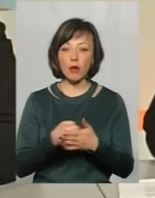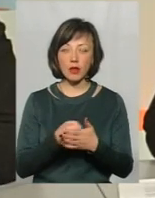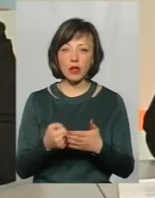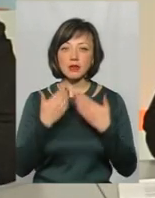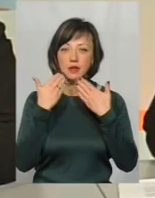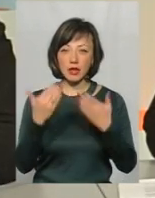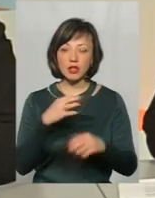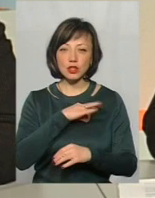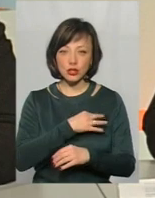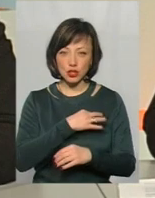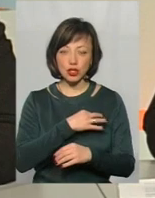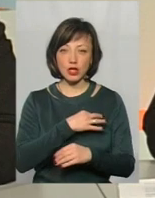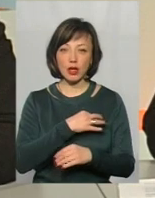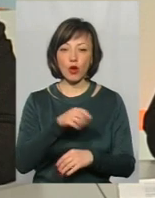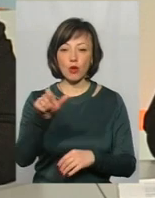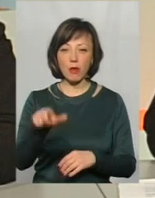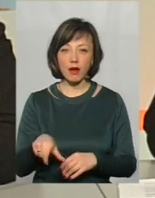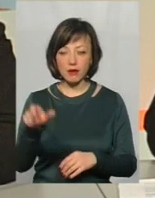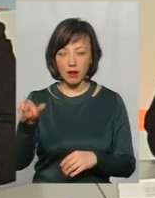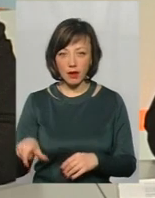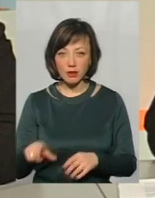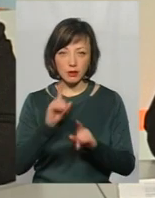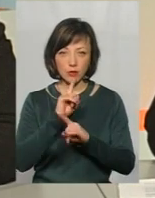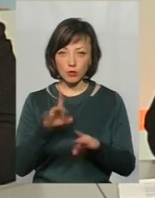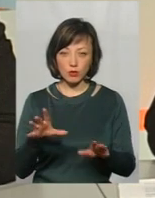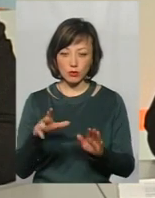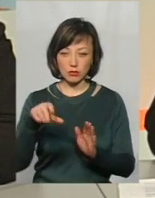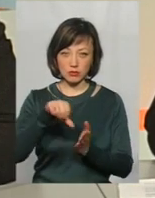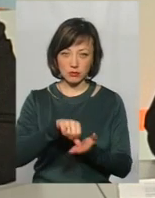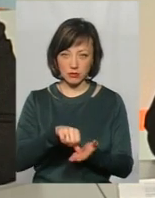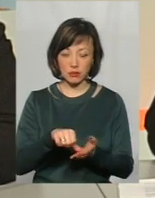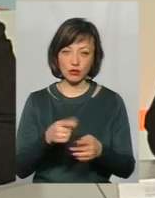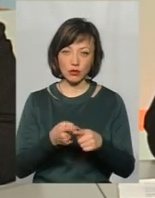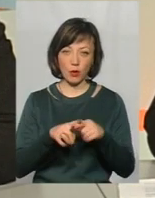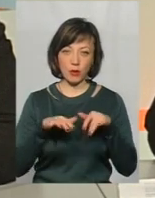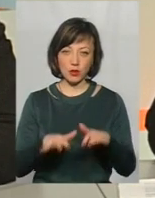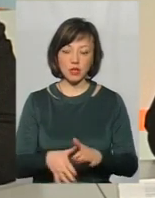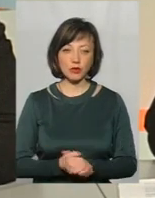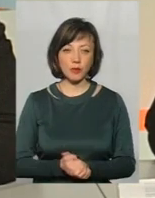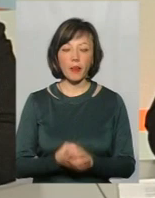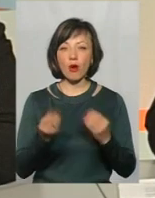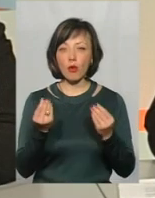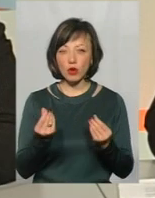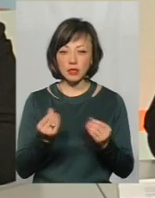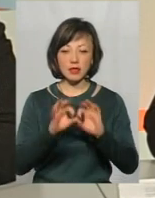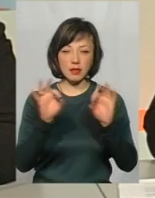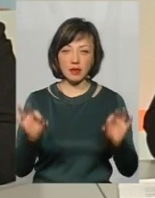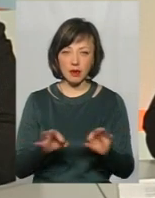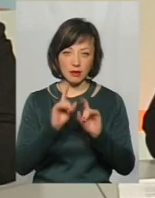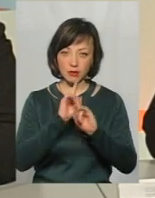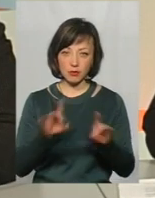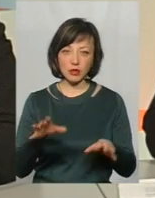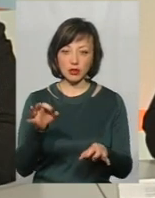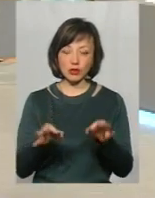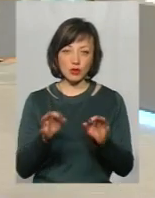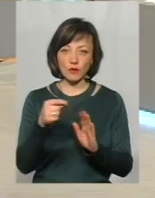звертається слідчий. Тобто громадяни не будуть задіяні до цього процесу. Тобто коштів будь-яких, мова про це не є. Це